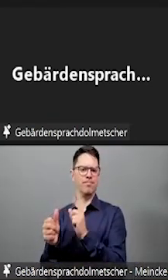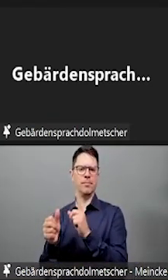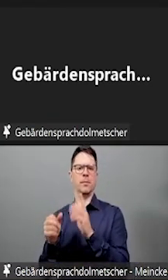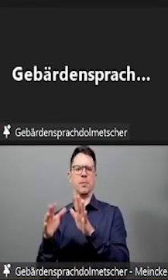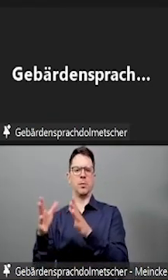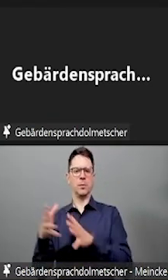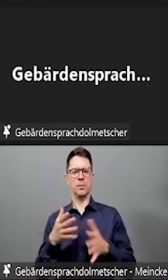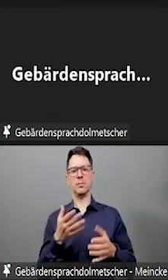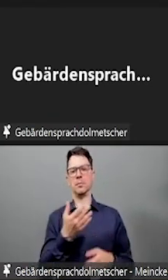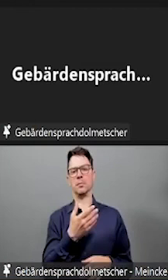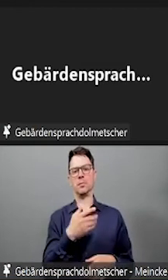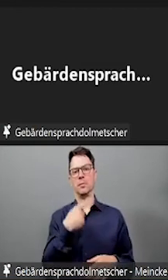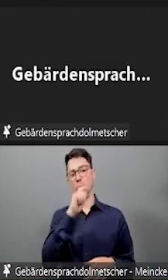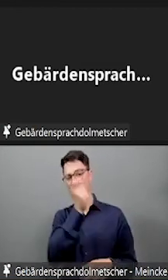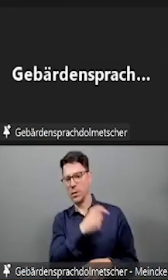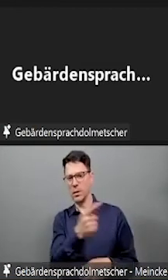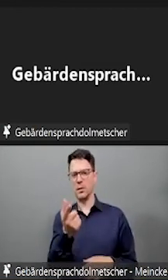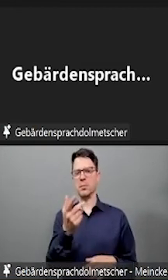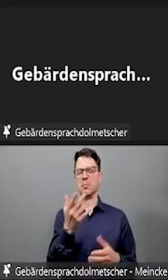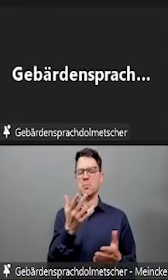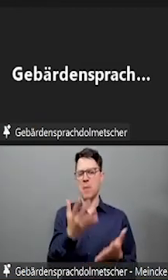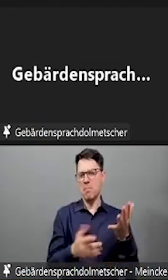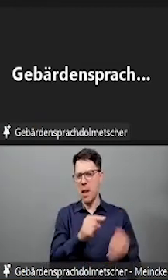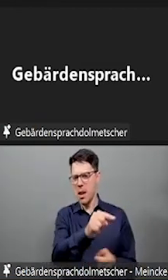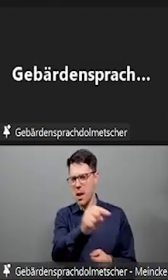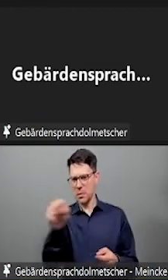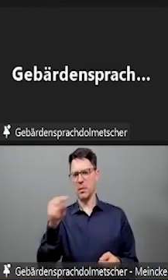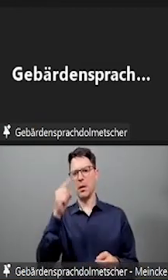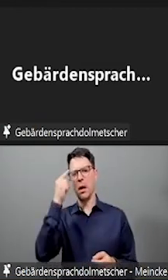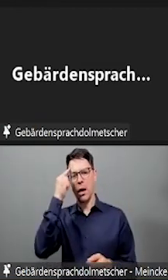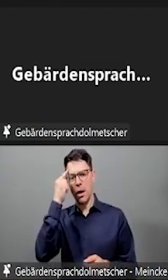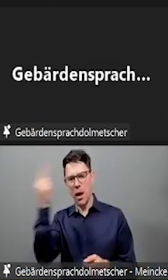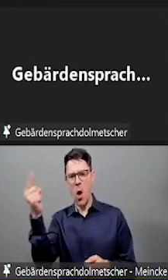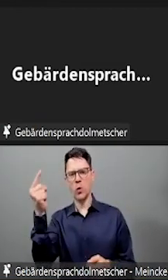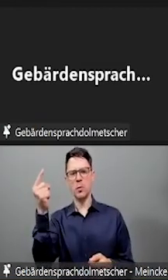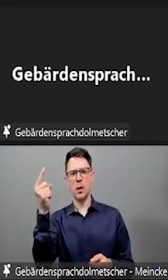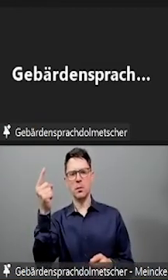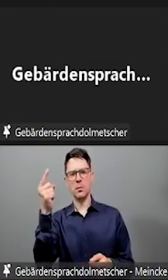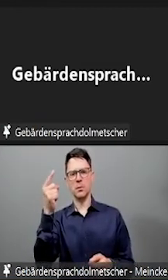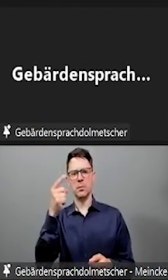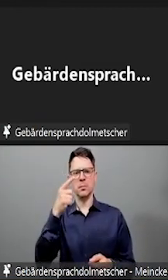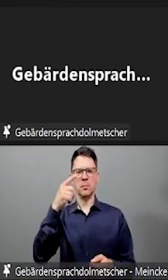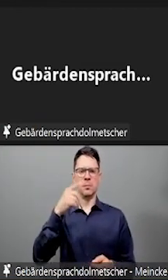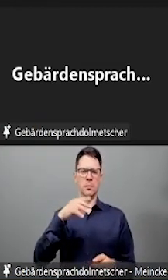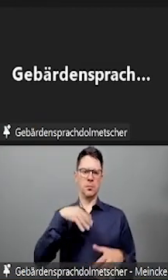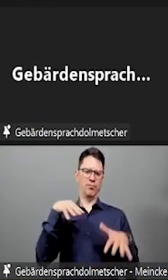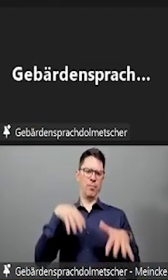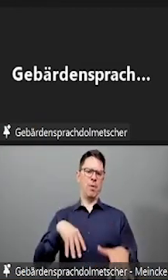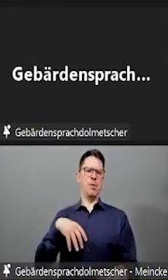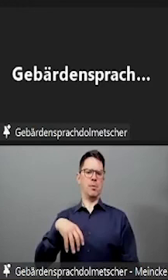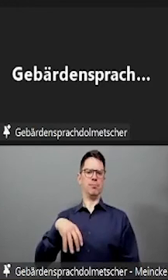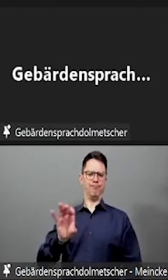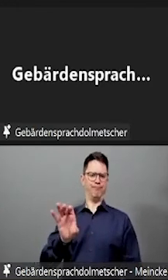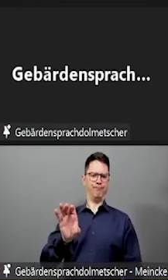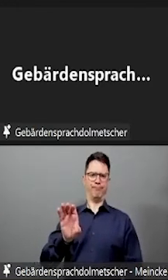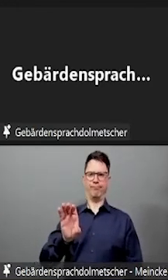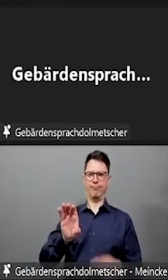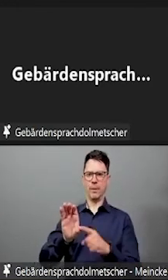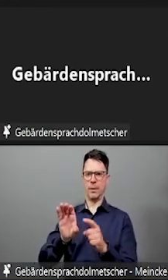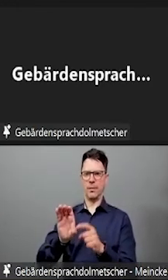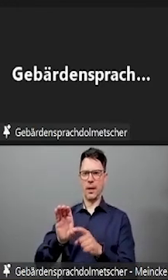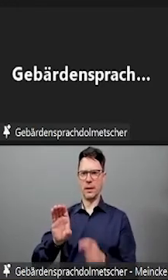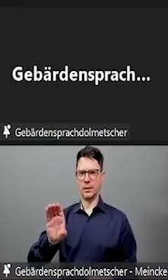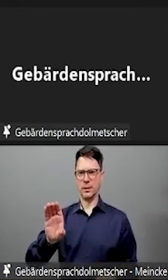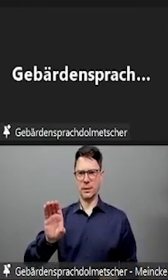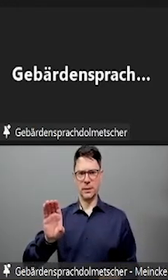Schwerbehindertenausweis oder auf den Status, um einen Nachteilsausgleich zu bekommen. Tatsächlich ist es aber so, dass es immer